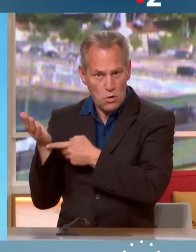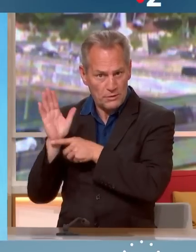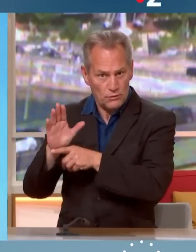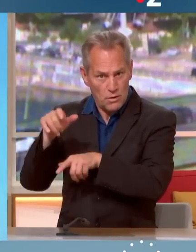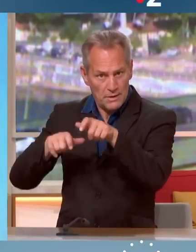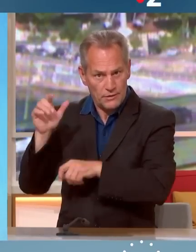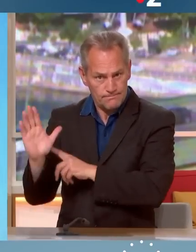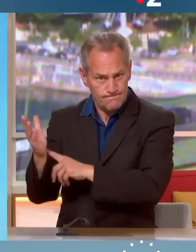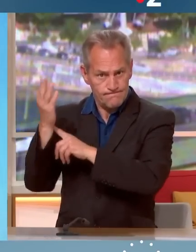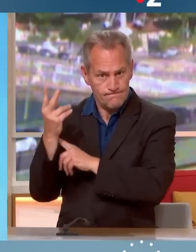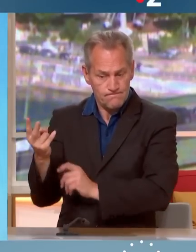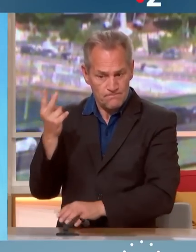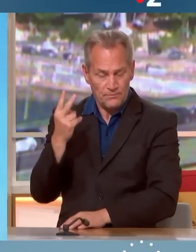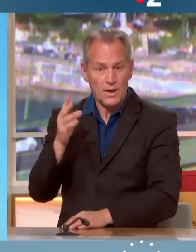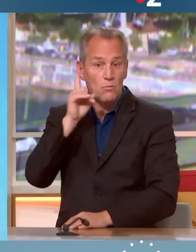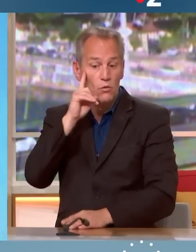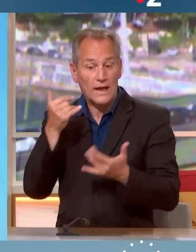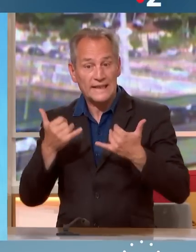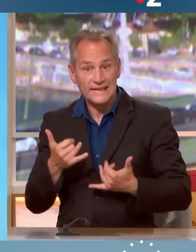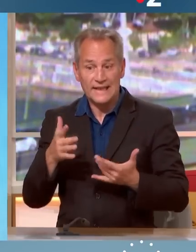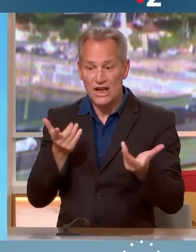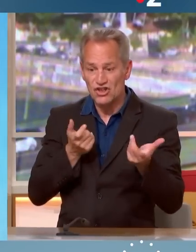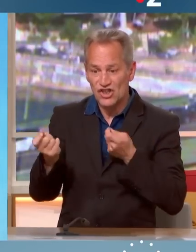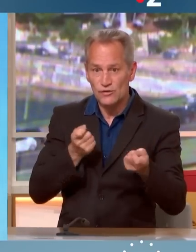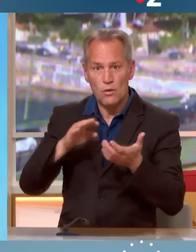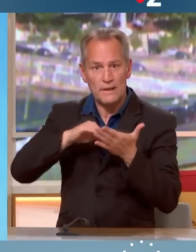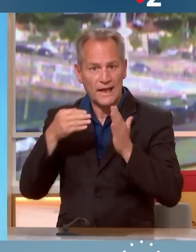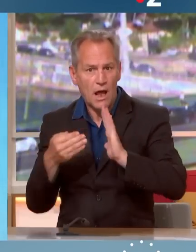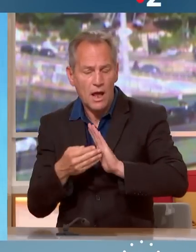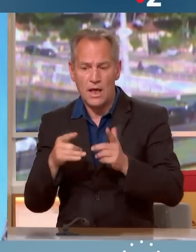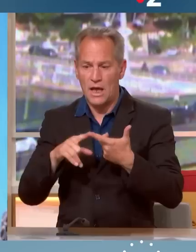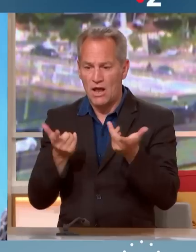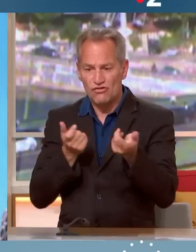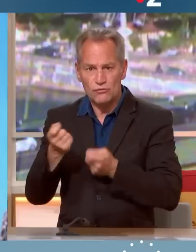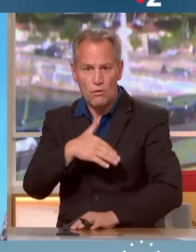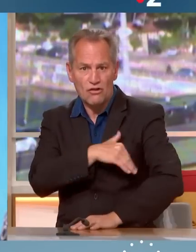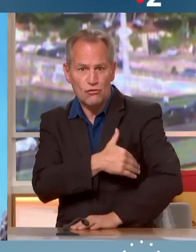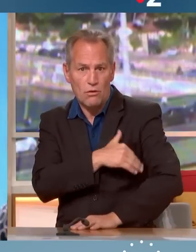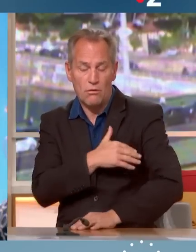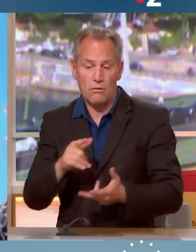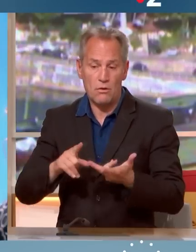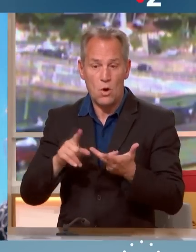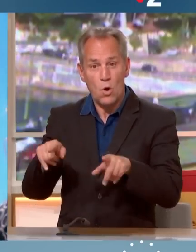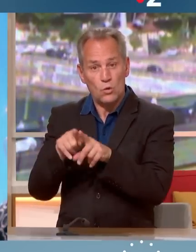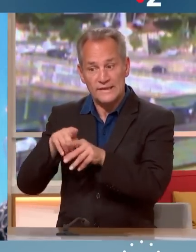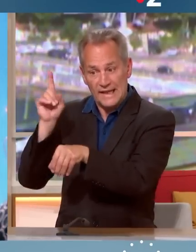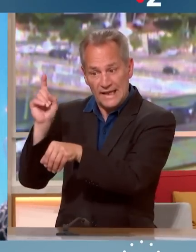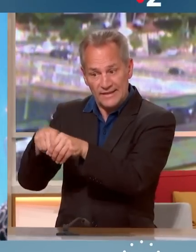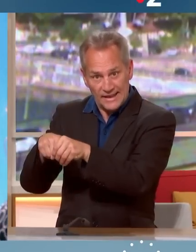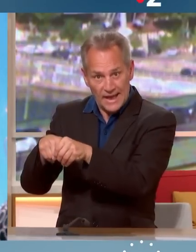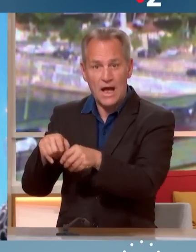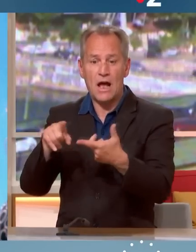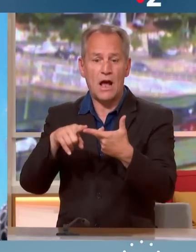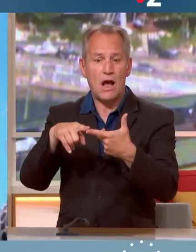gérons des agents, nous gérons des mètres carrés, mais également faire en sorte que les organisations syndicales et les organisations